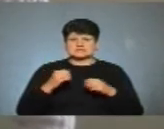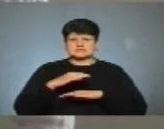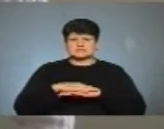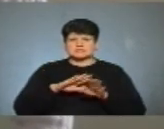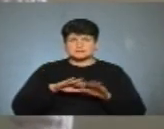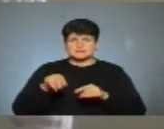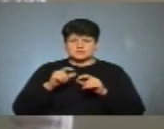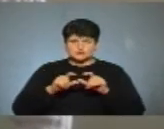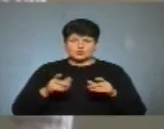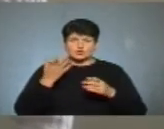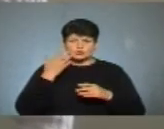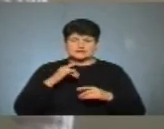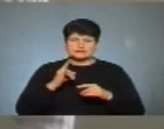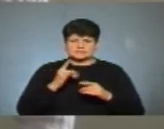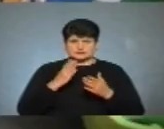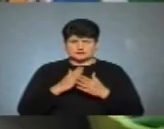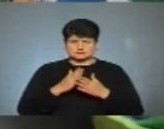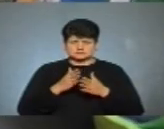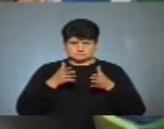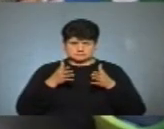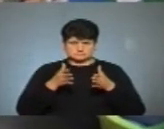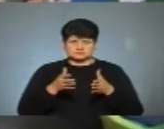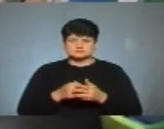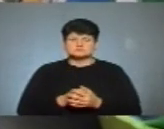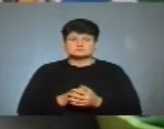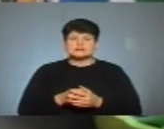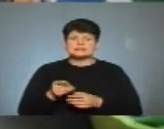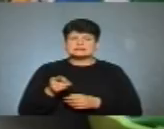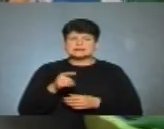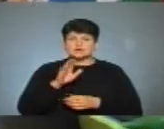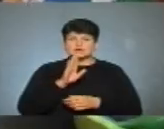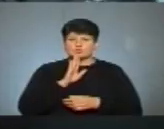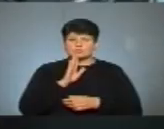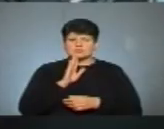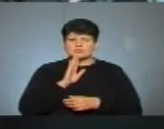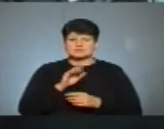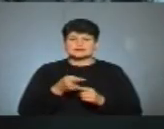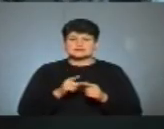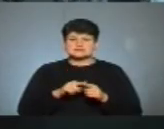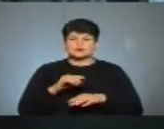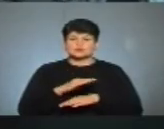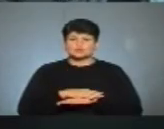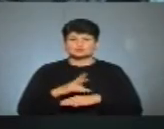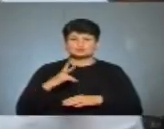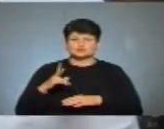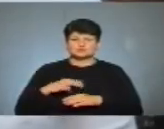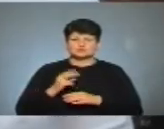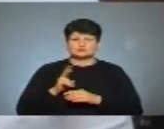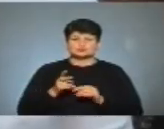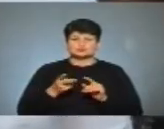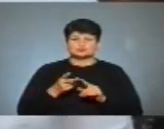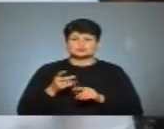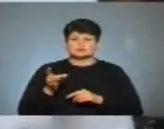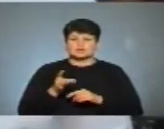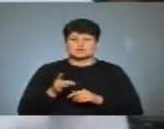школи, коли дитина мусить бути сконцентрована. Тернополянка Мирослава Семчишин такий урок з донькою відвідує вдруге.